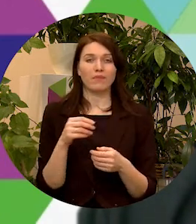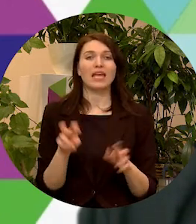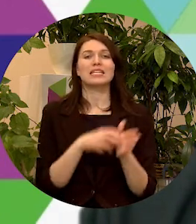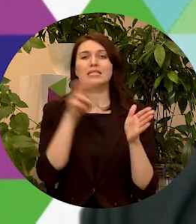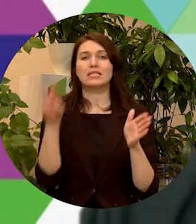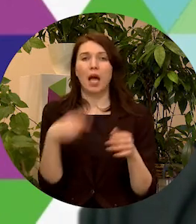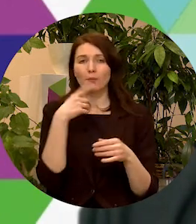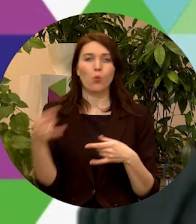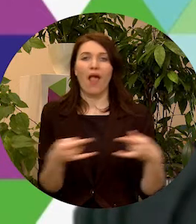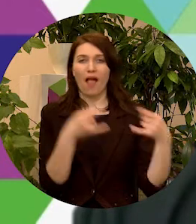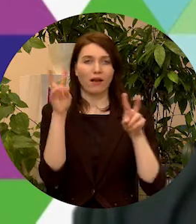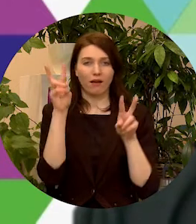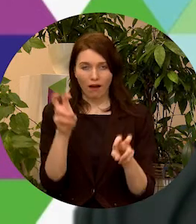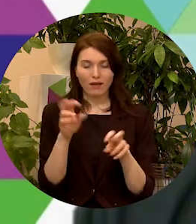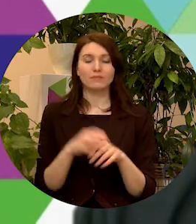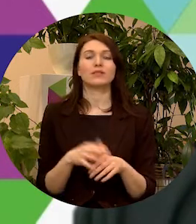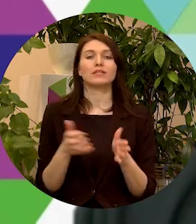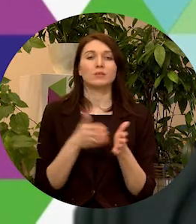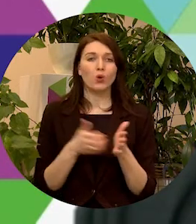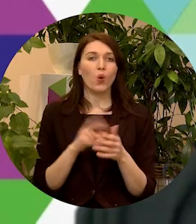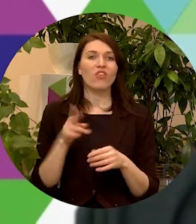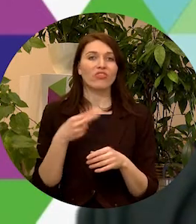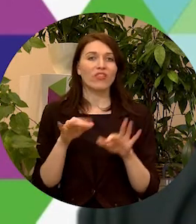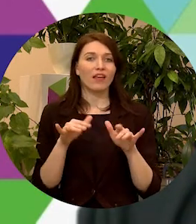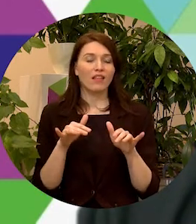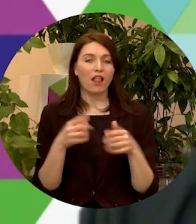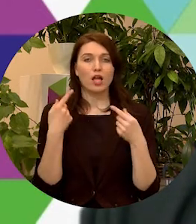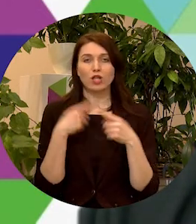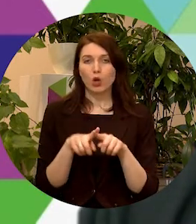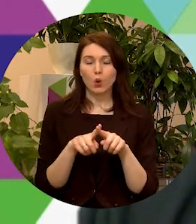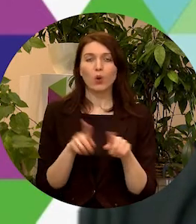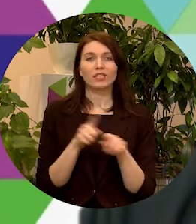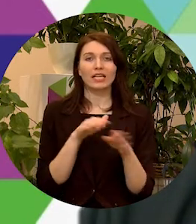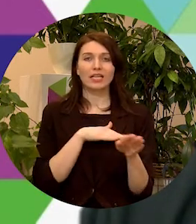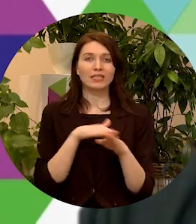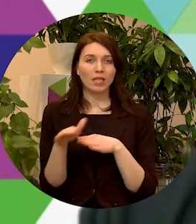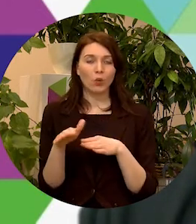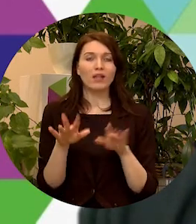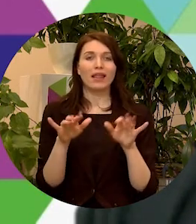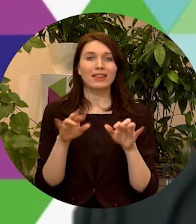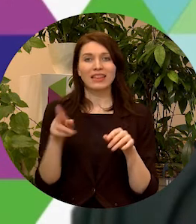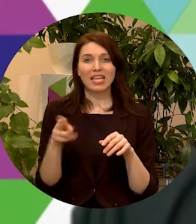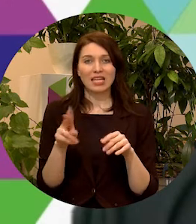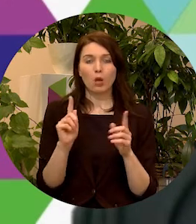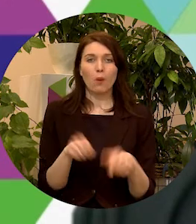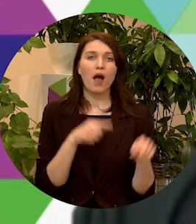reizē izmantojot digitālās tehnoloģijas un īstenojot digitālo pārēju,